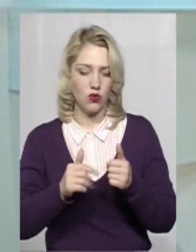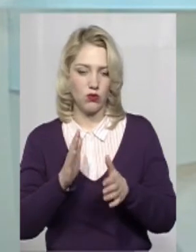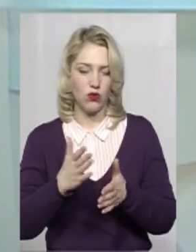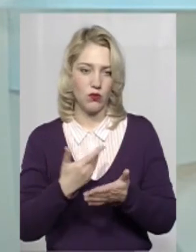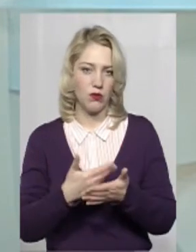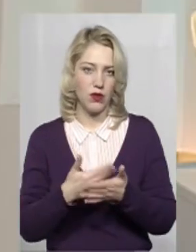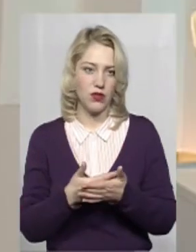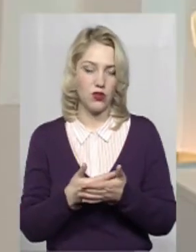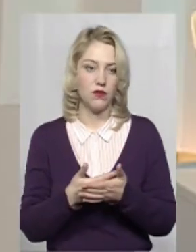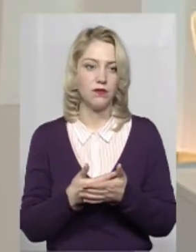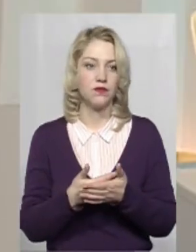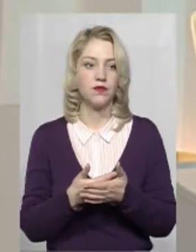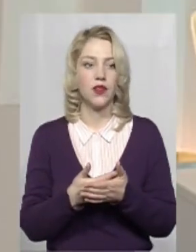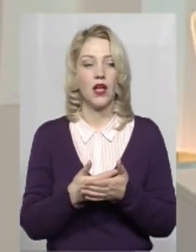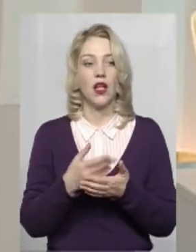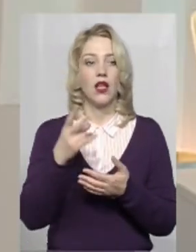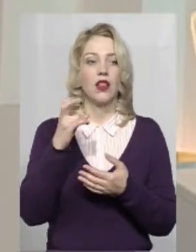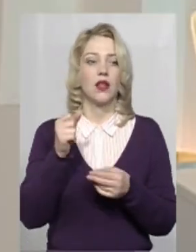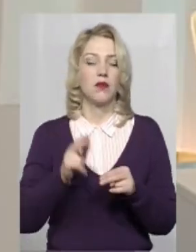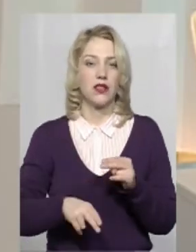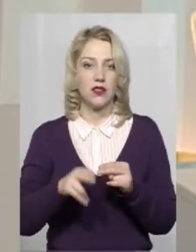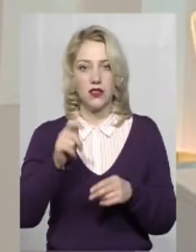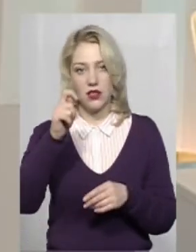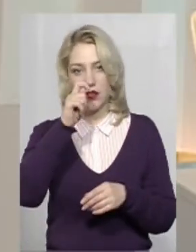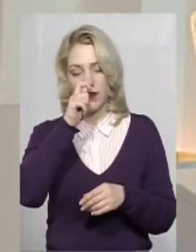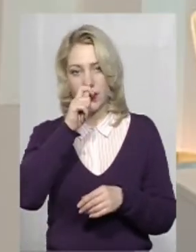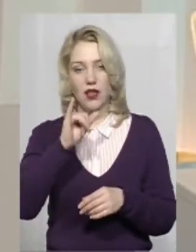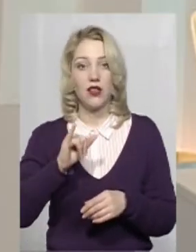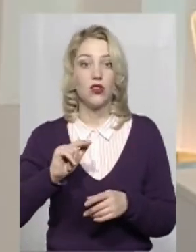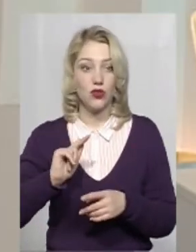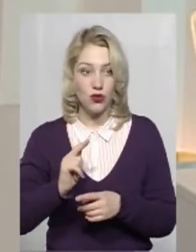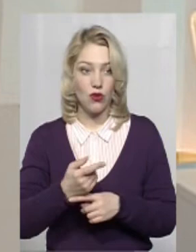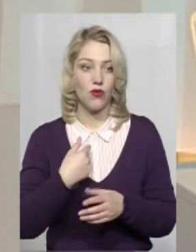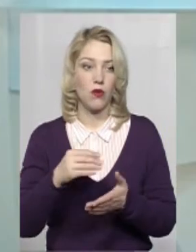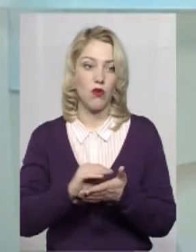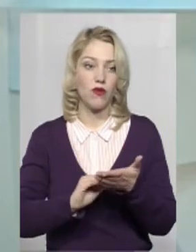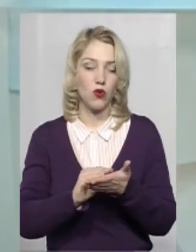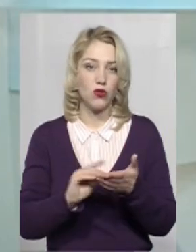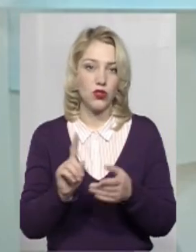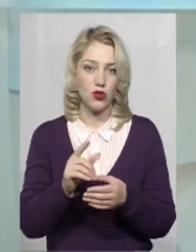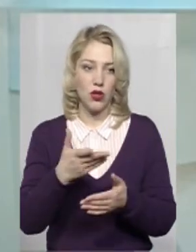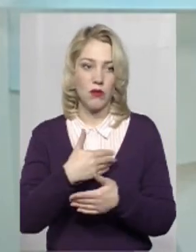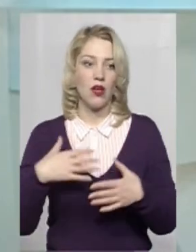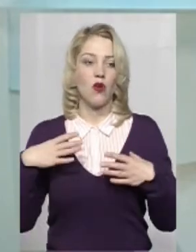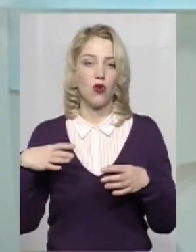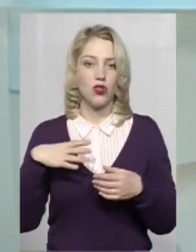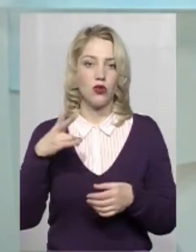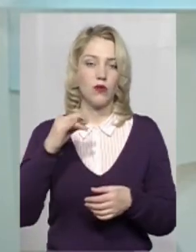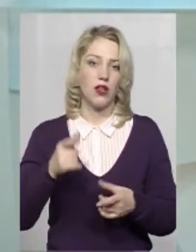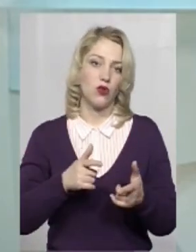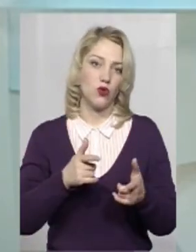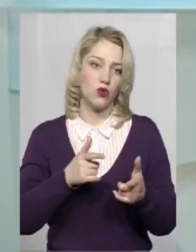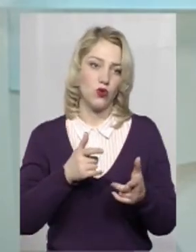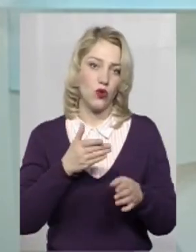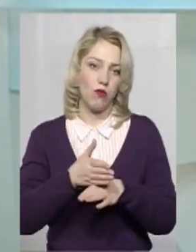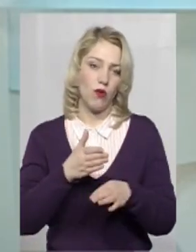наприкінці квітня. і, знову ж таки, повторююся, ми ще очікуємо на допомогу